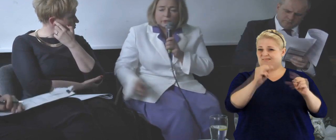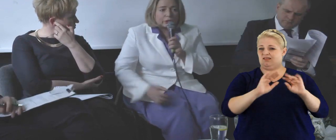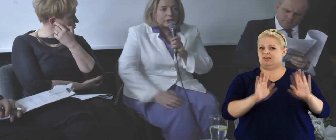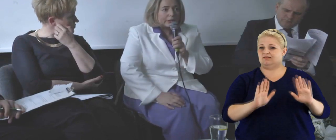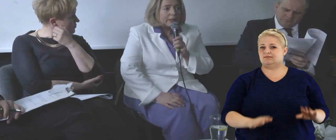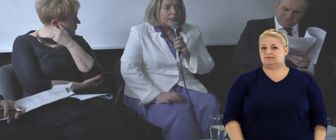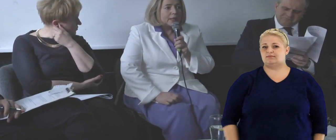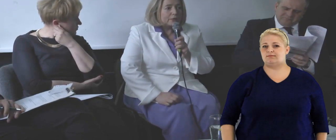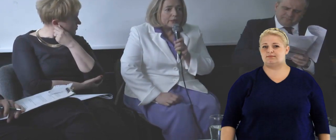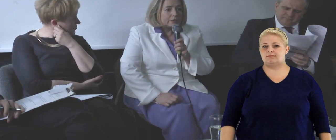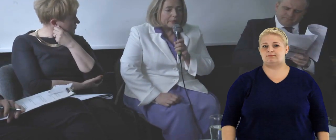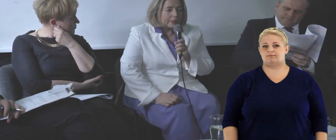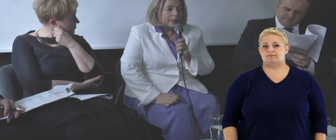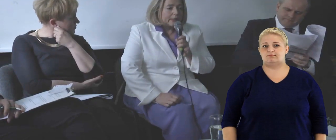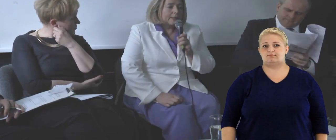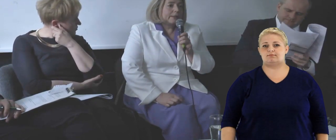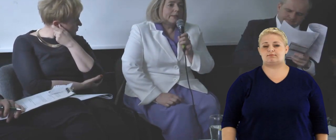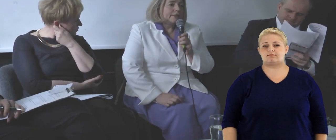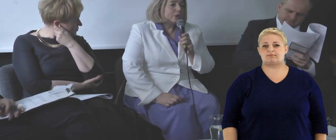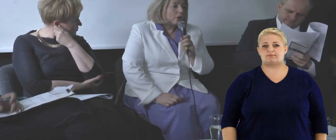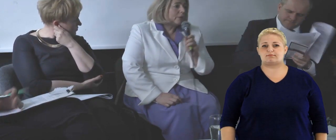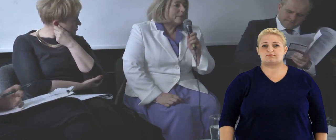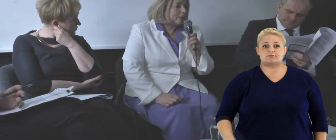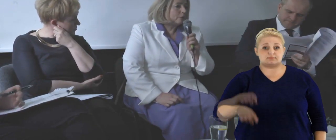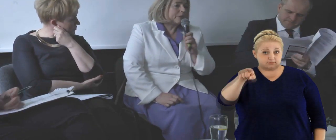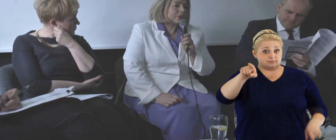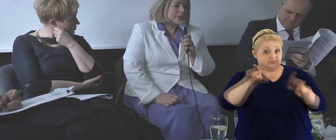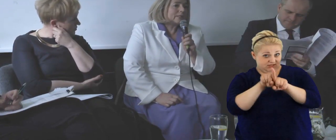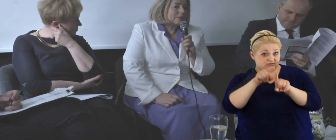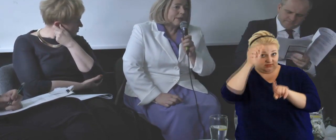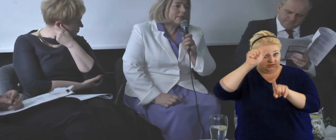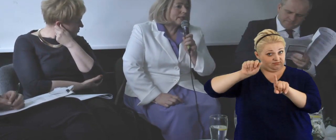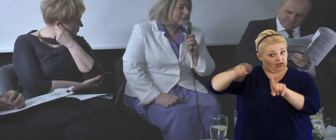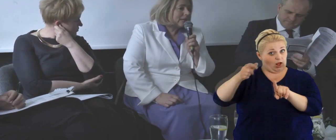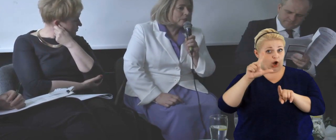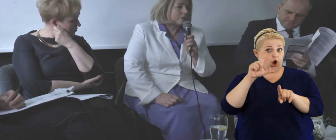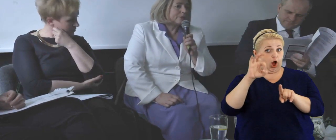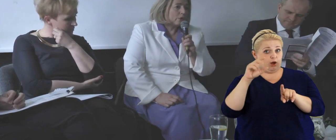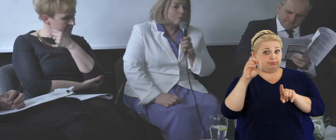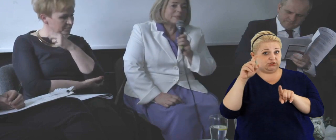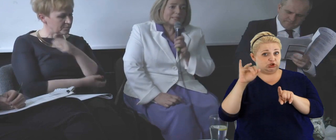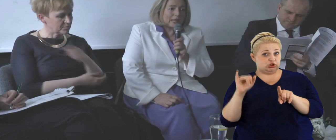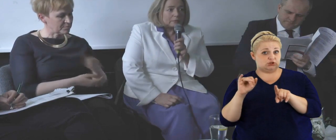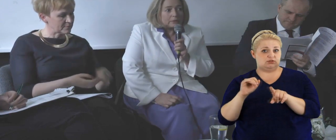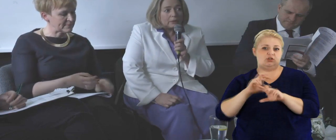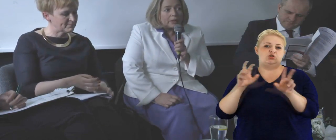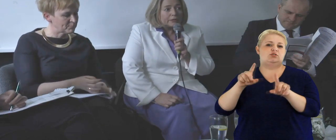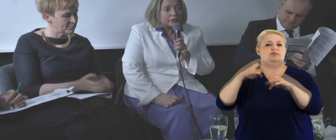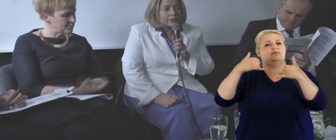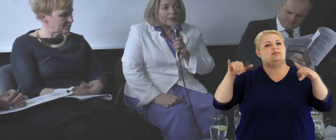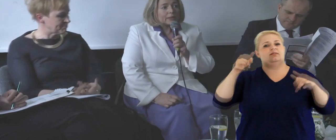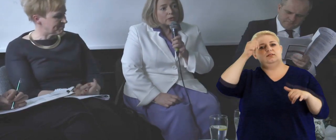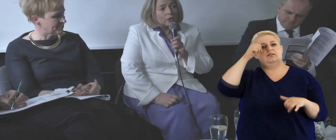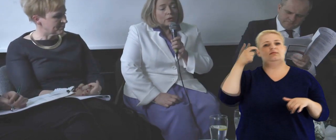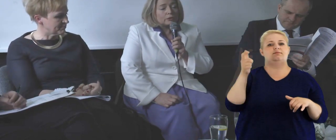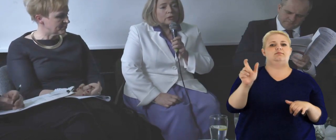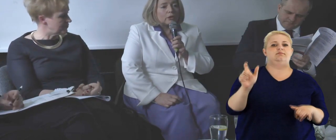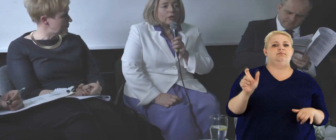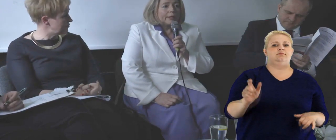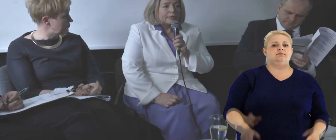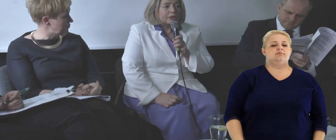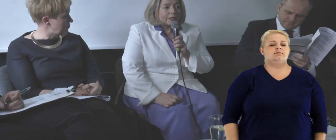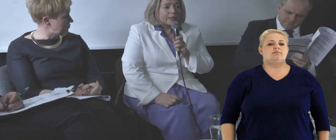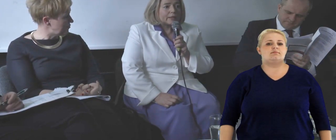interesów określonej firmy, czy one mają być nazywane tak samo lobbystami, czy jednak to,